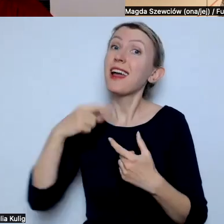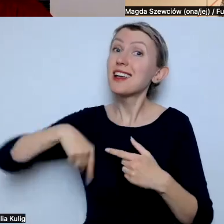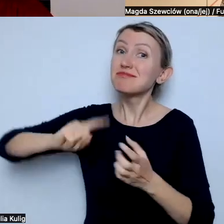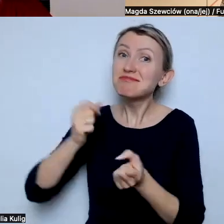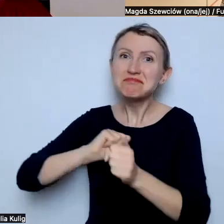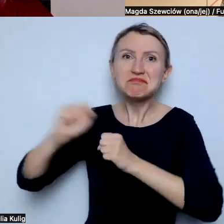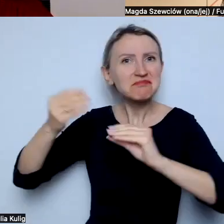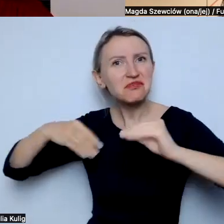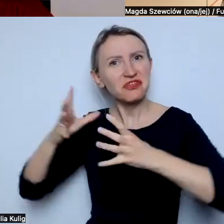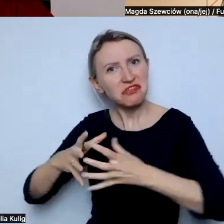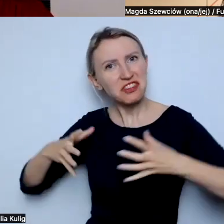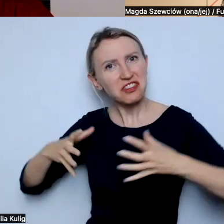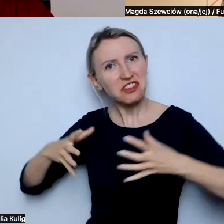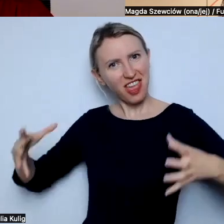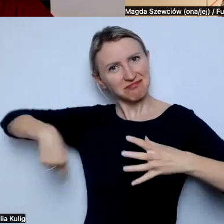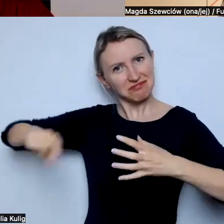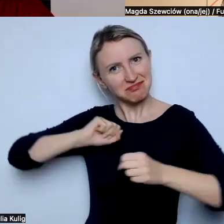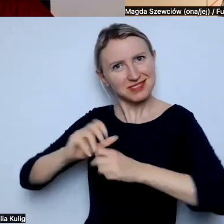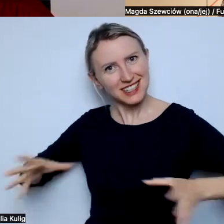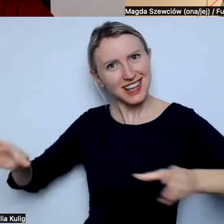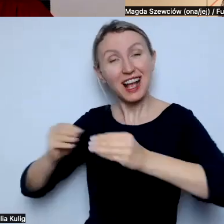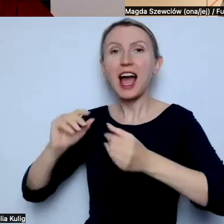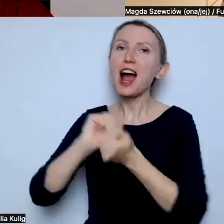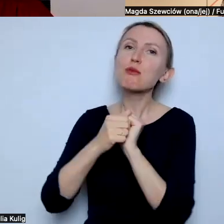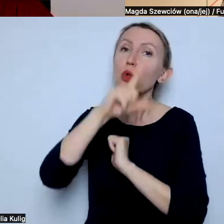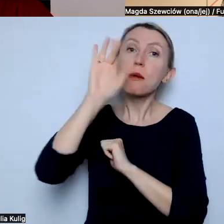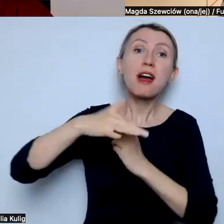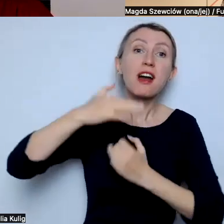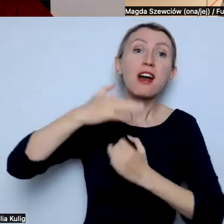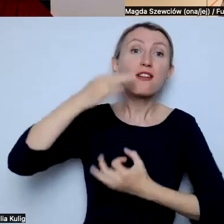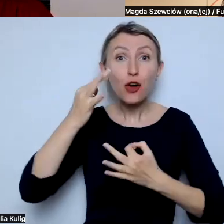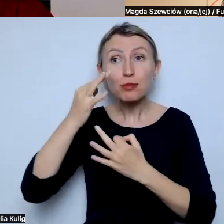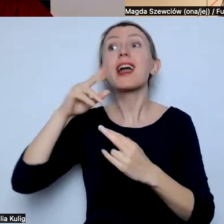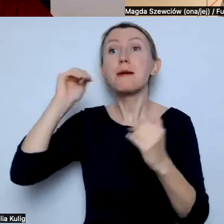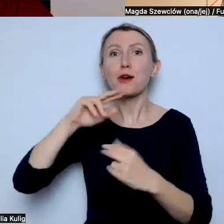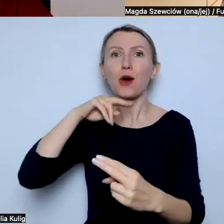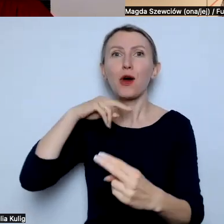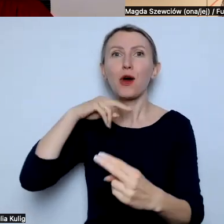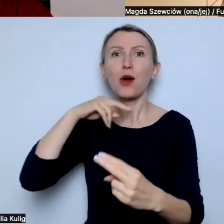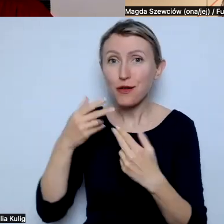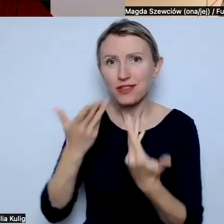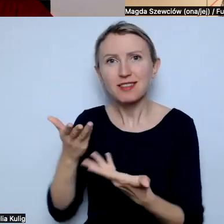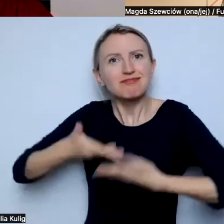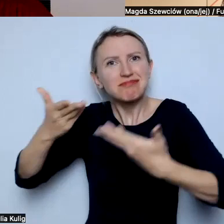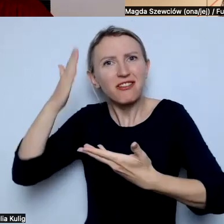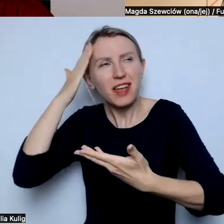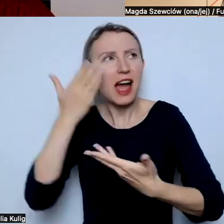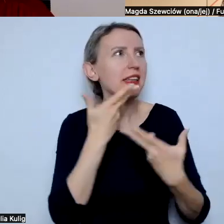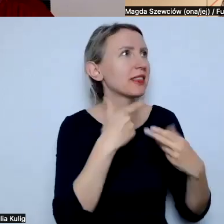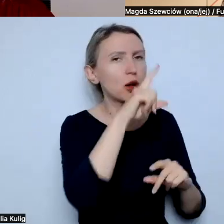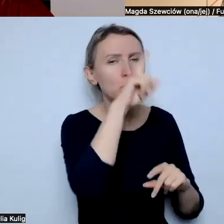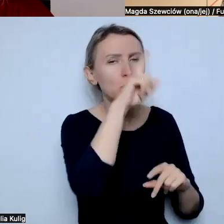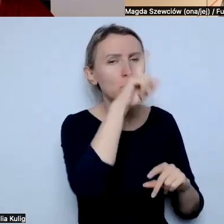albo do ludzi, którzy mają wątpliwości i mogę w jakiś sposób na nie odpowiedzieć. Ale nie do ludzi, dla których musiałabym tłumaczyć